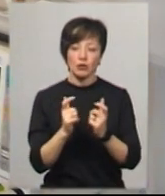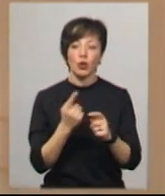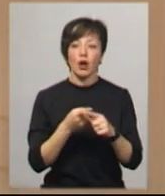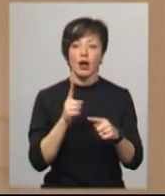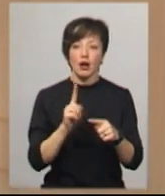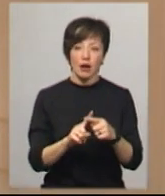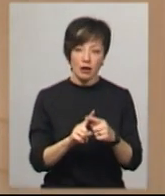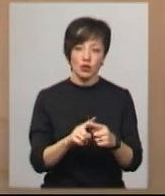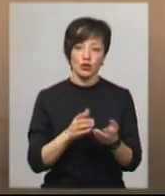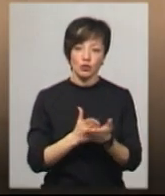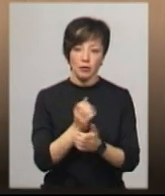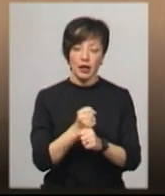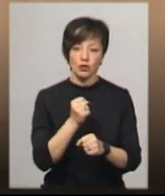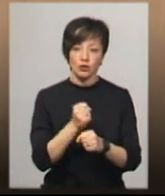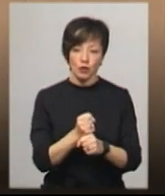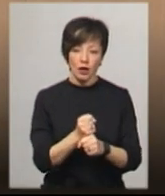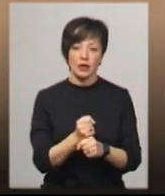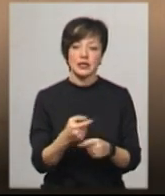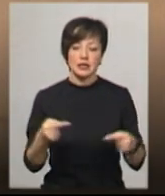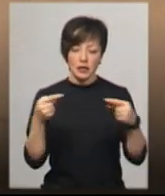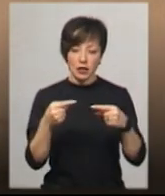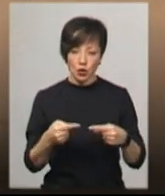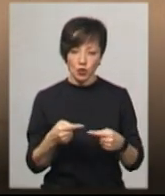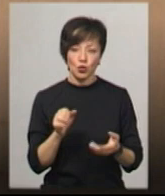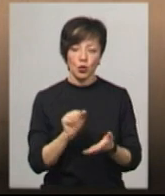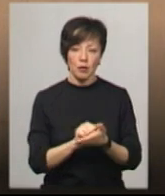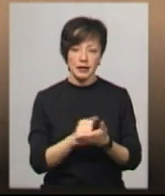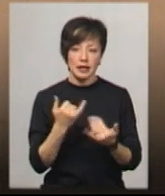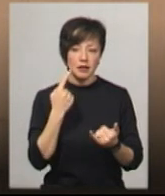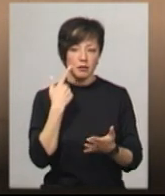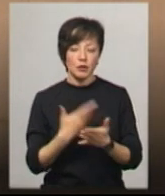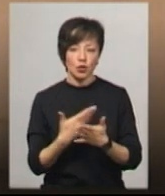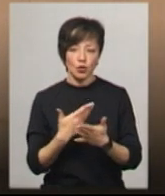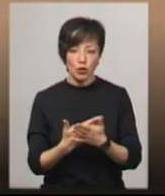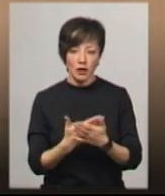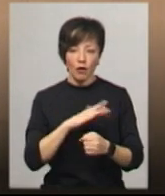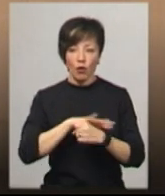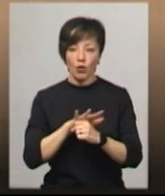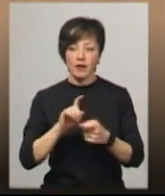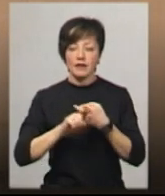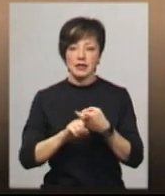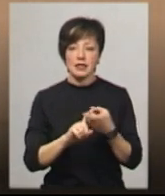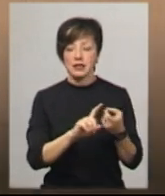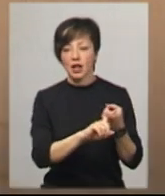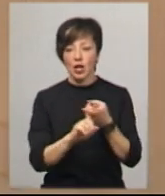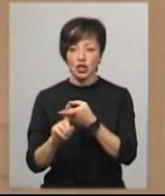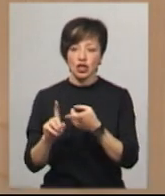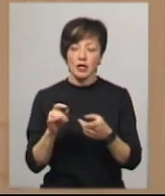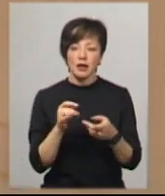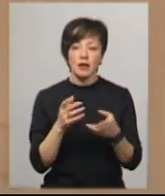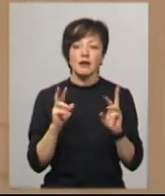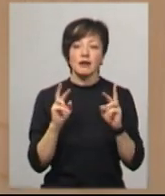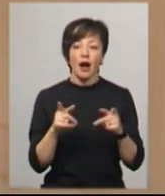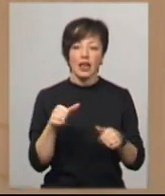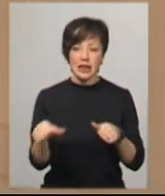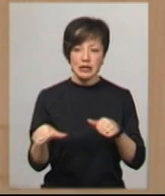регламентуючих документів. В даний момент на підозру коронавірусу дуже багато чого залежить саме від диспетчера, як він прийме